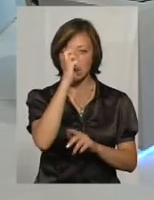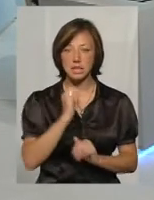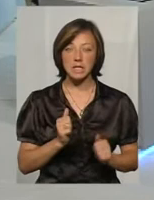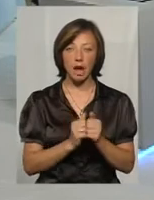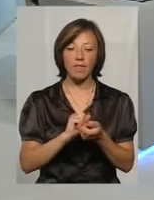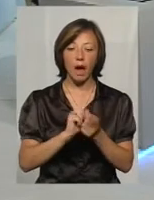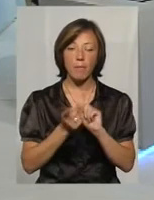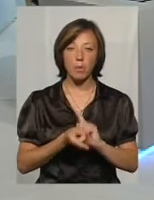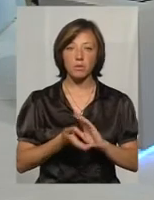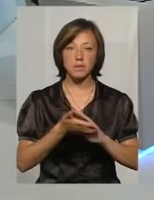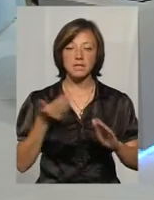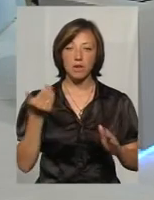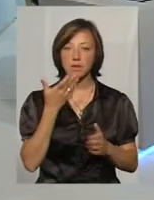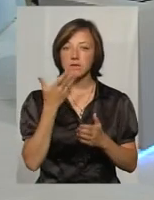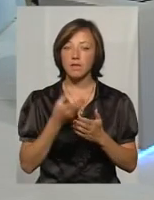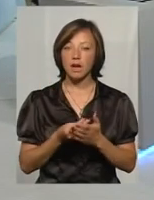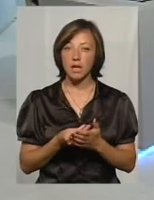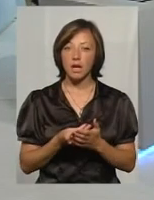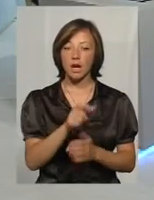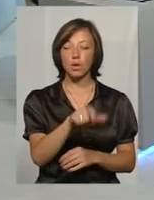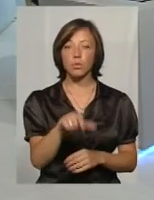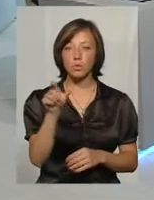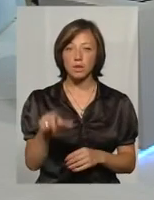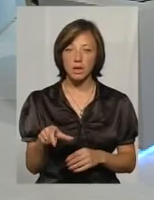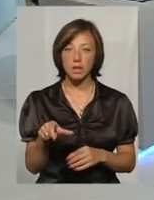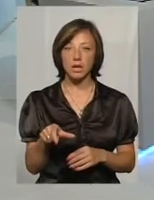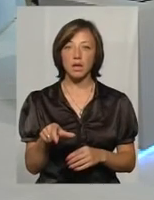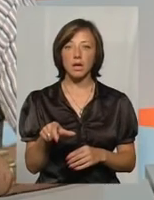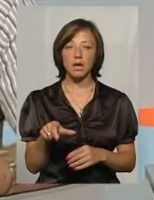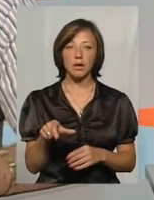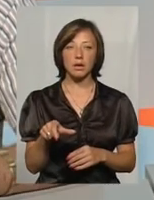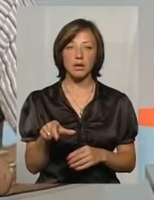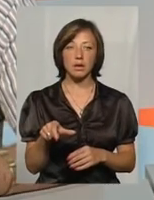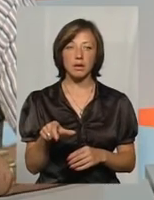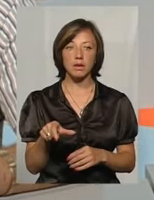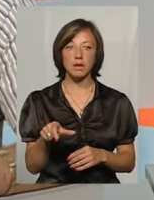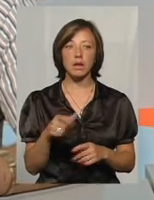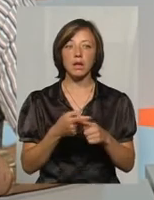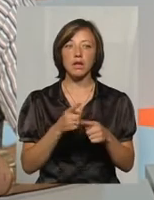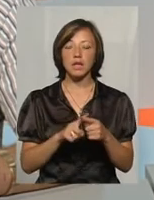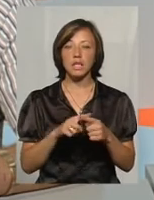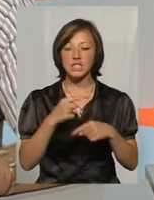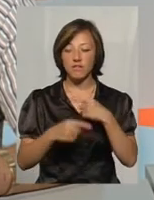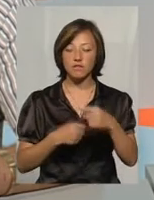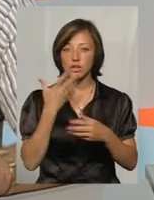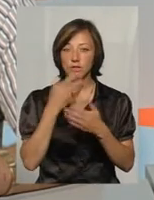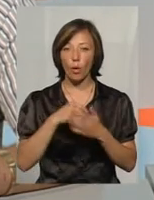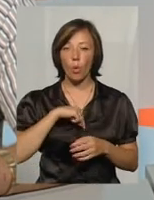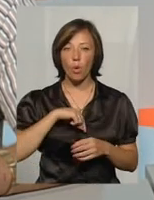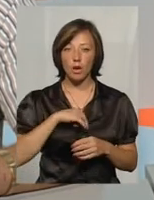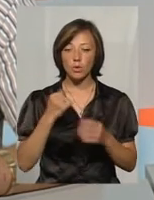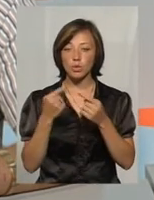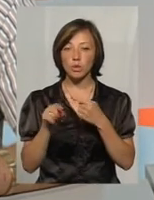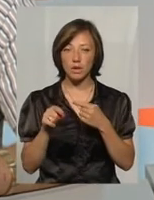наоборот, призують своїх прихожан к презумції донорства, т.е. завіщати свій орган і